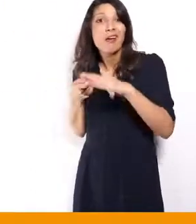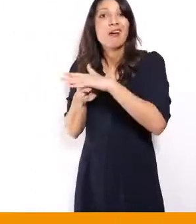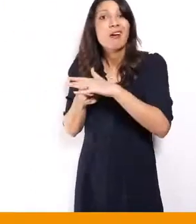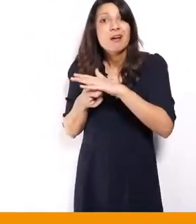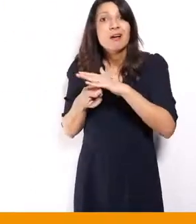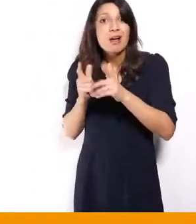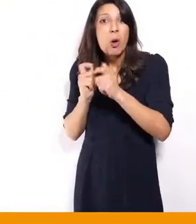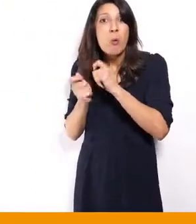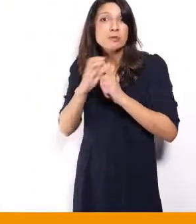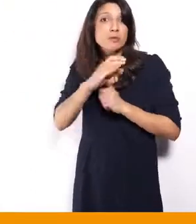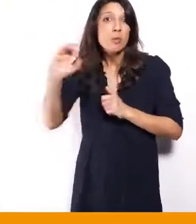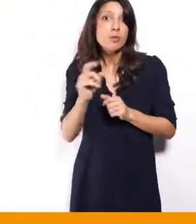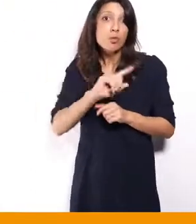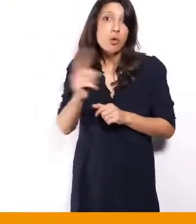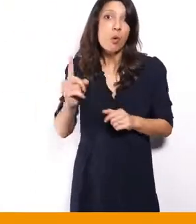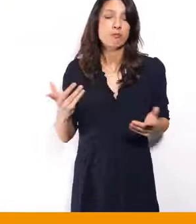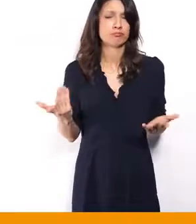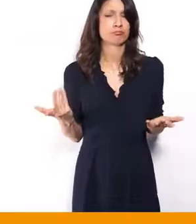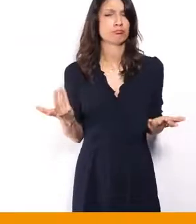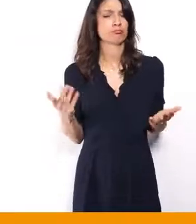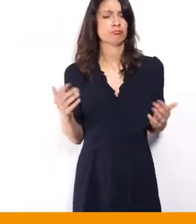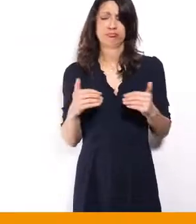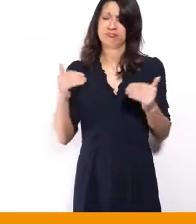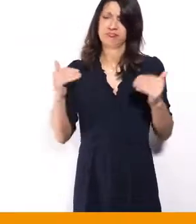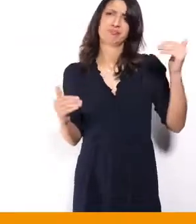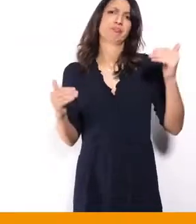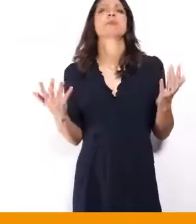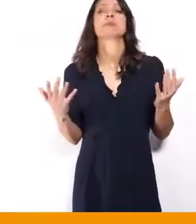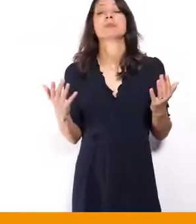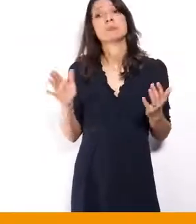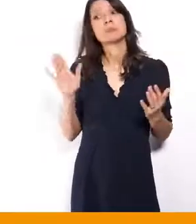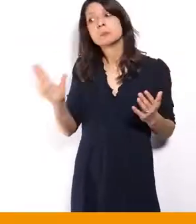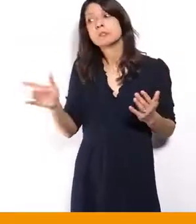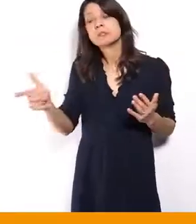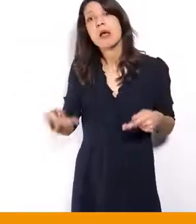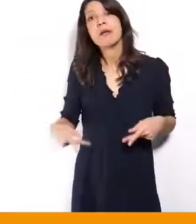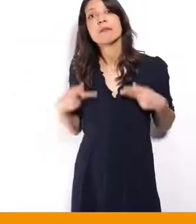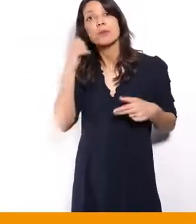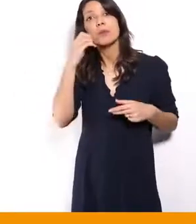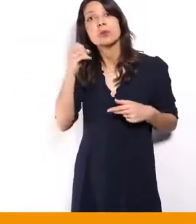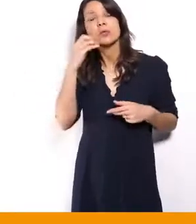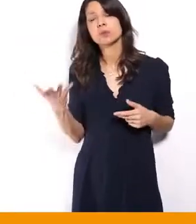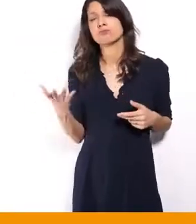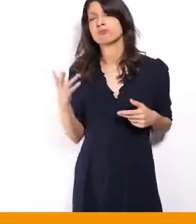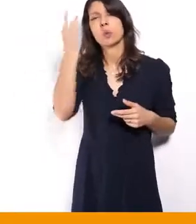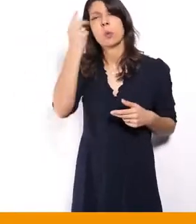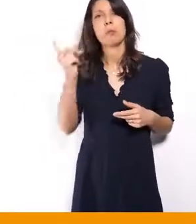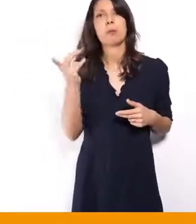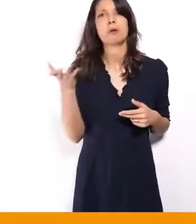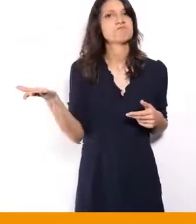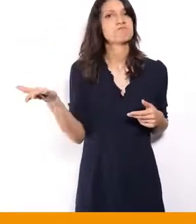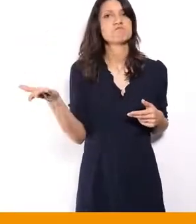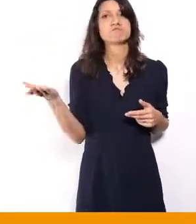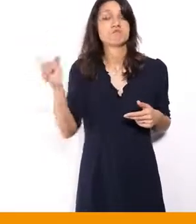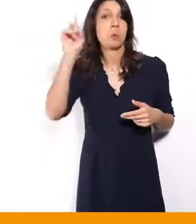'est la vie de tous les jours. Donc voilà, je ne pas du tout pourquoi on ne pourrait pas…